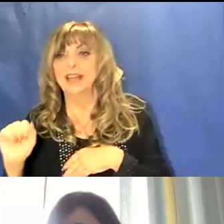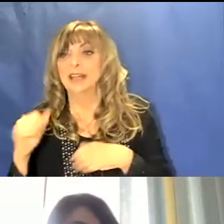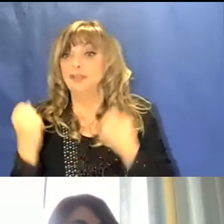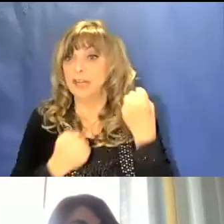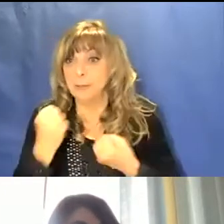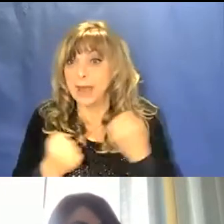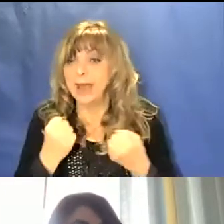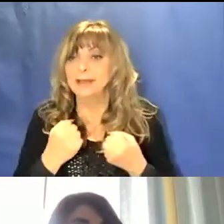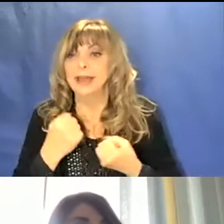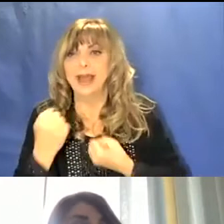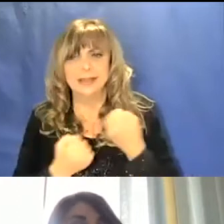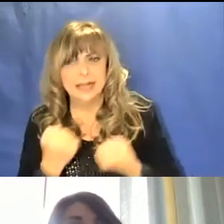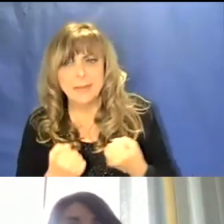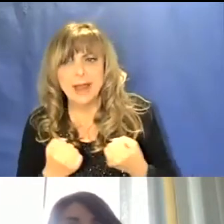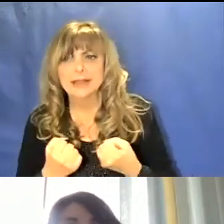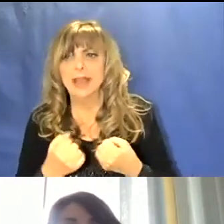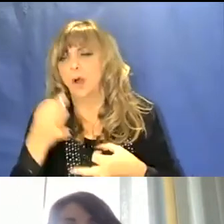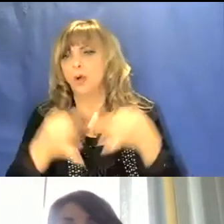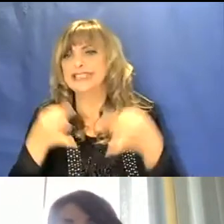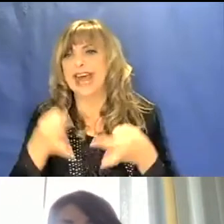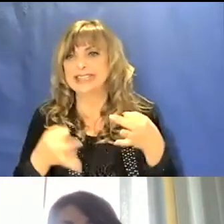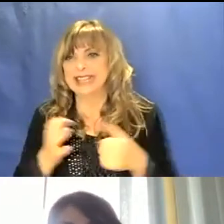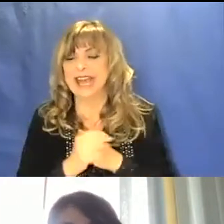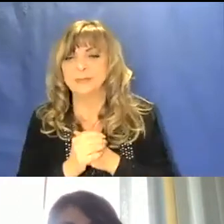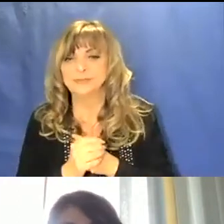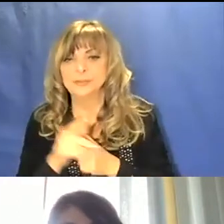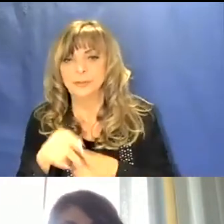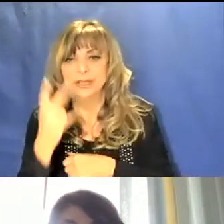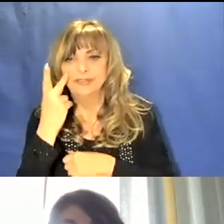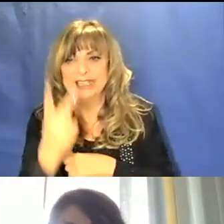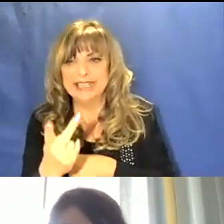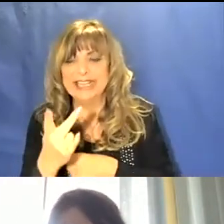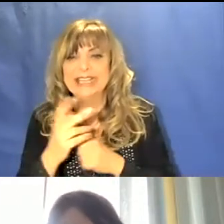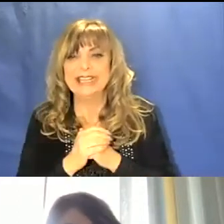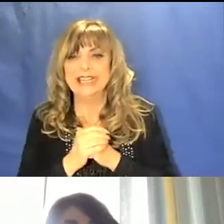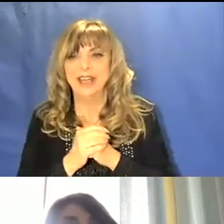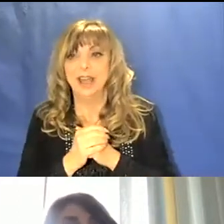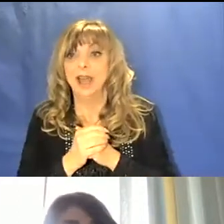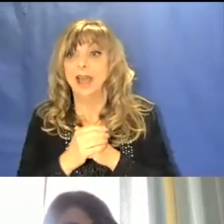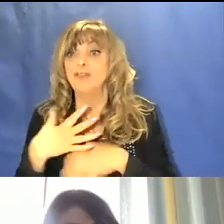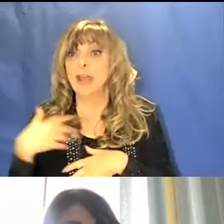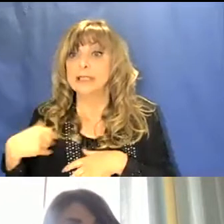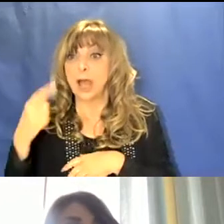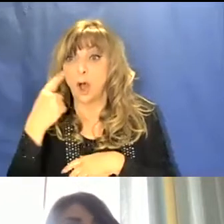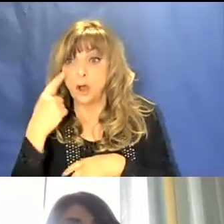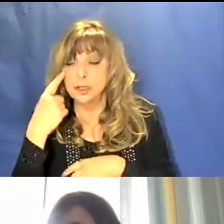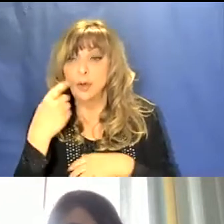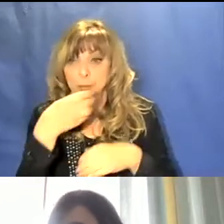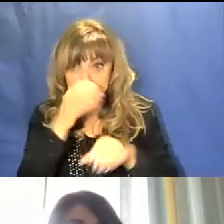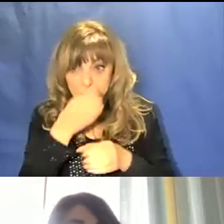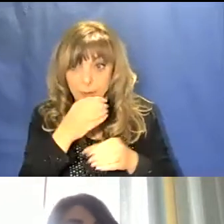dinamica, statica. Qui vedete quelli per l'ottica, microscopi,